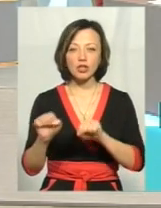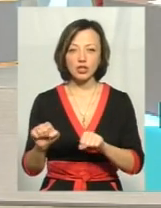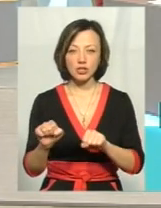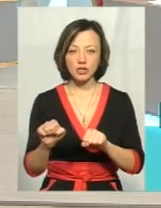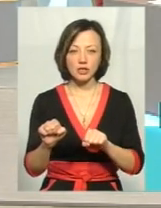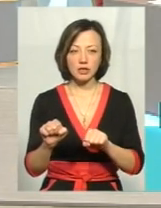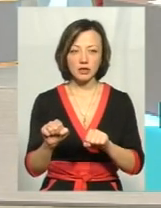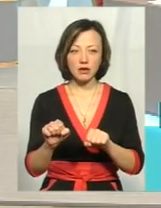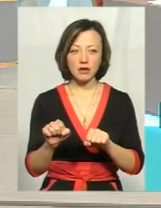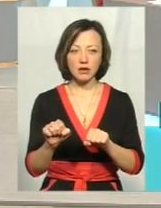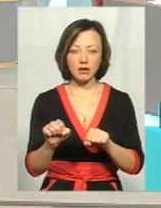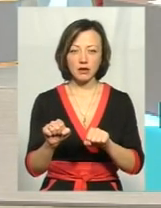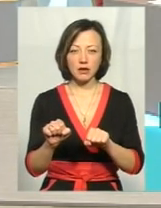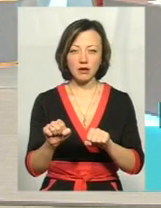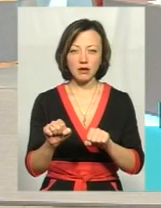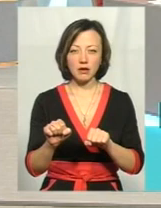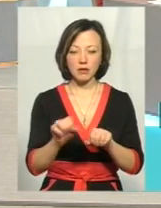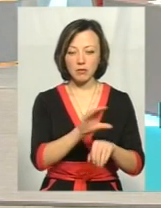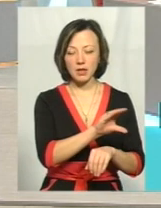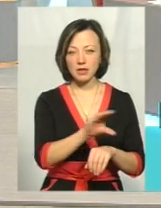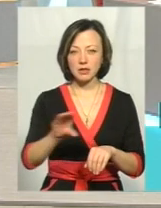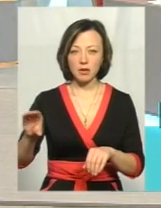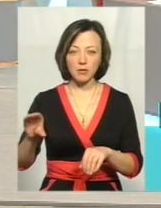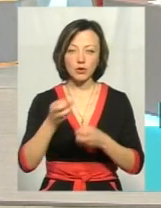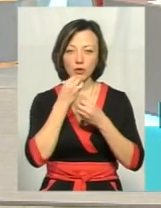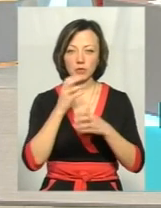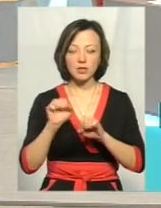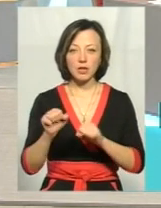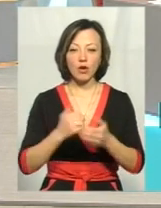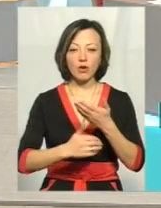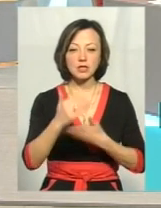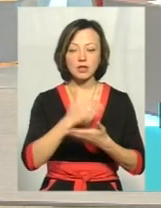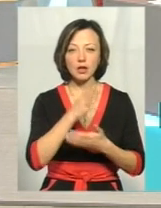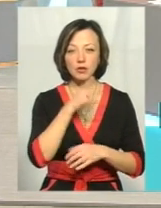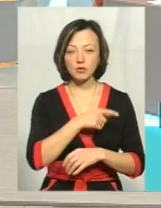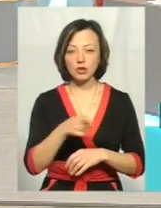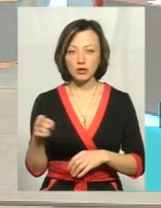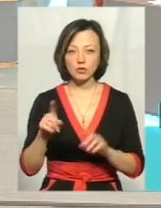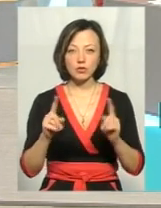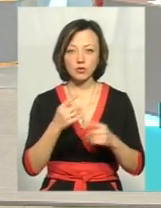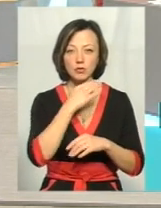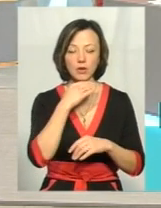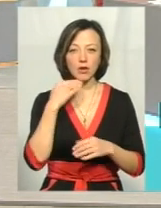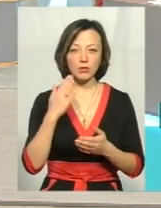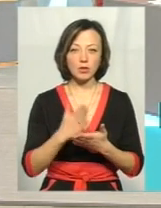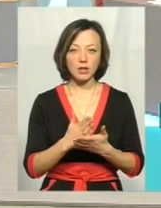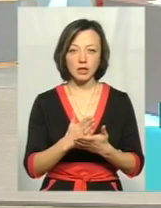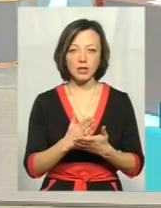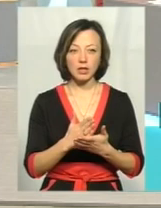горизонт. Цей горизонт цими пластами захищений добре, але останнім часом дуже багато є